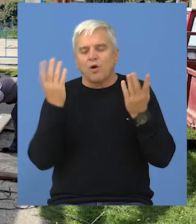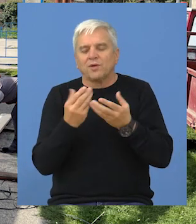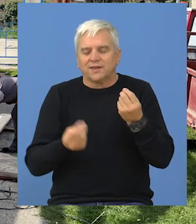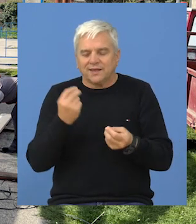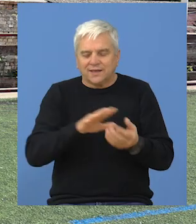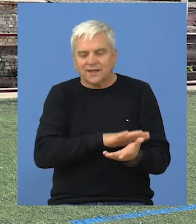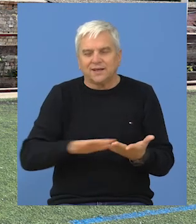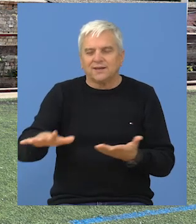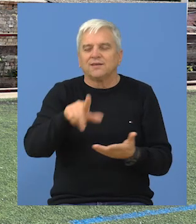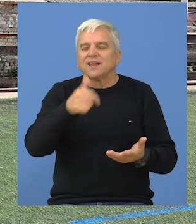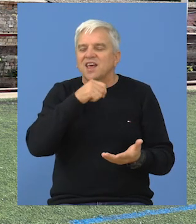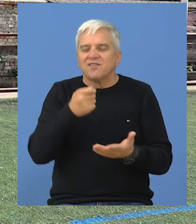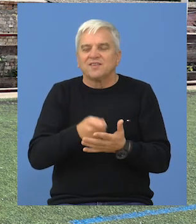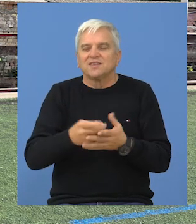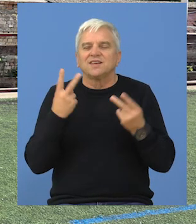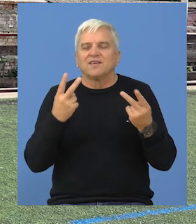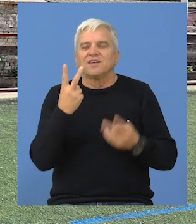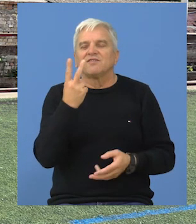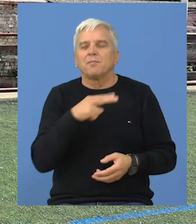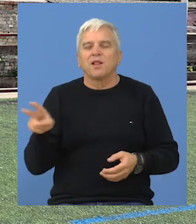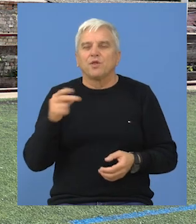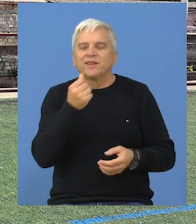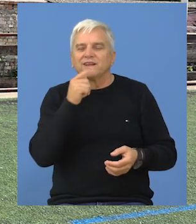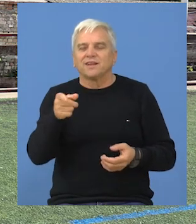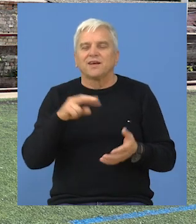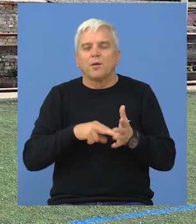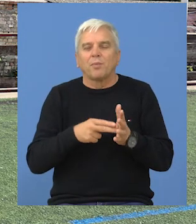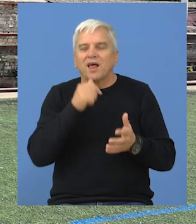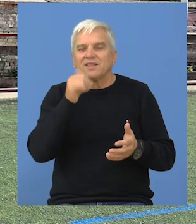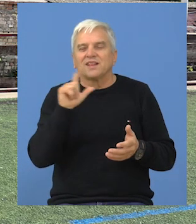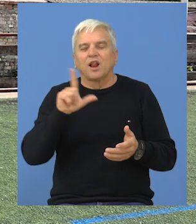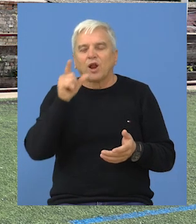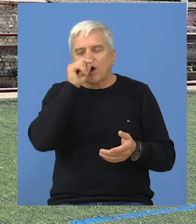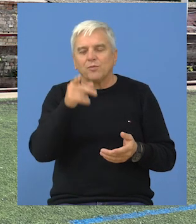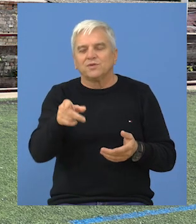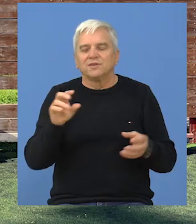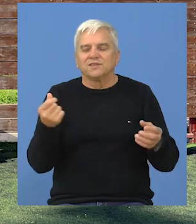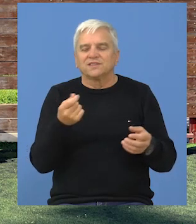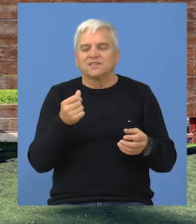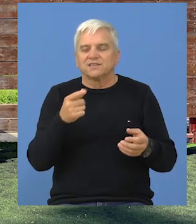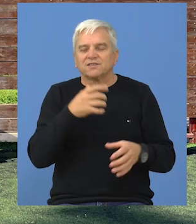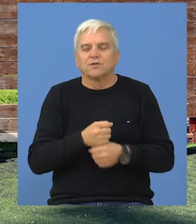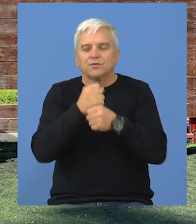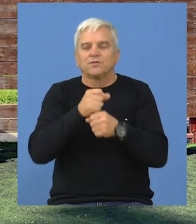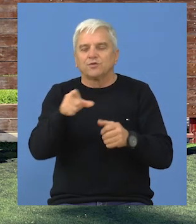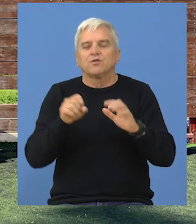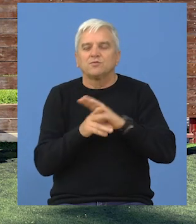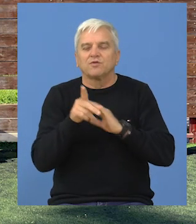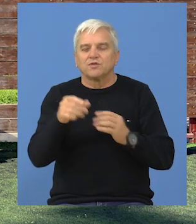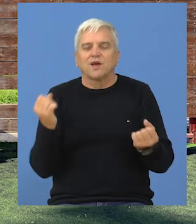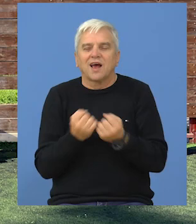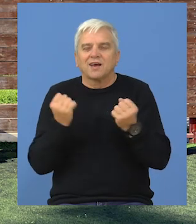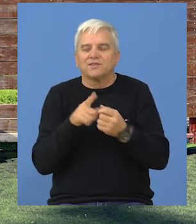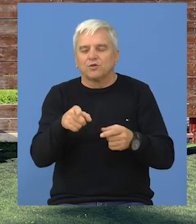podloge za igru. Ta investicija je vredna oko 2 miliona dinara i plan je da lokalna samuprava, sredstva i podršku za